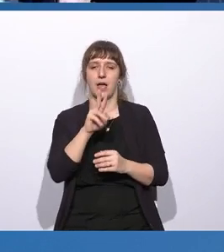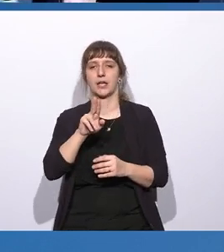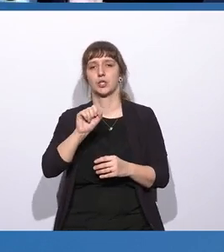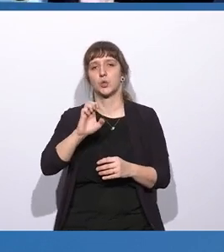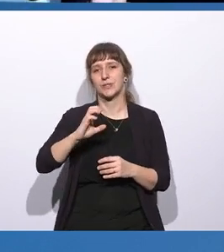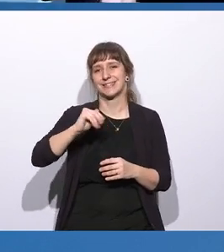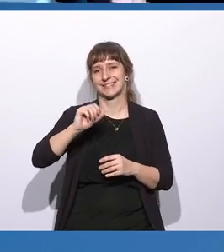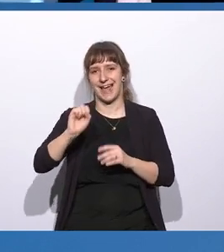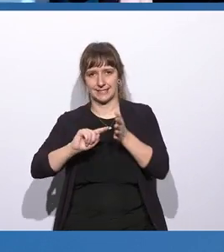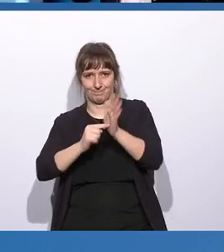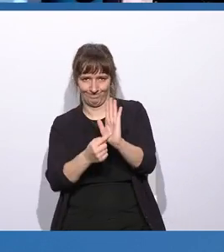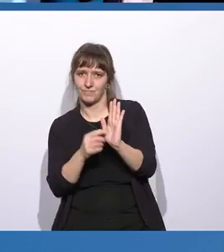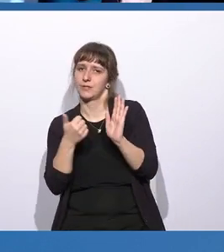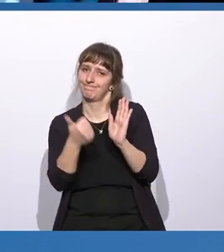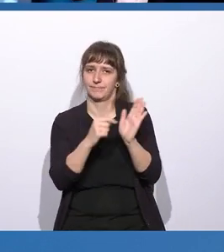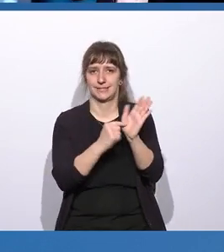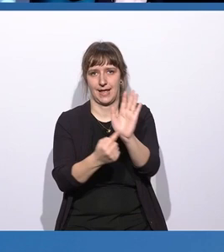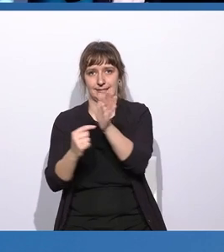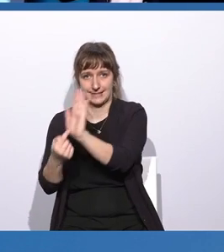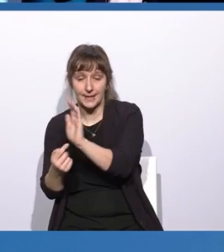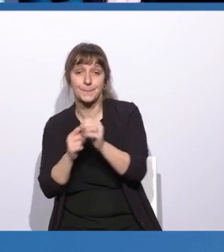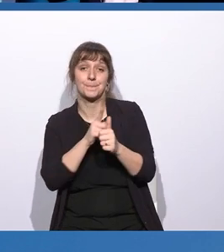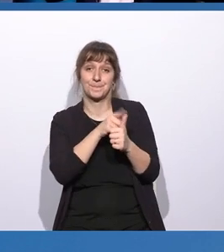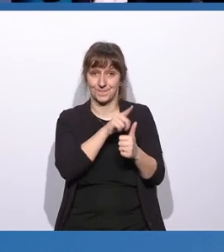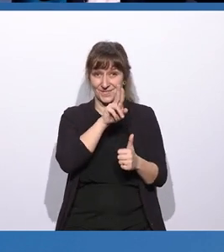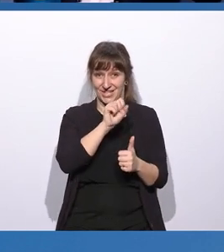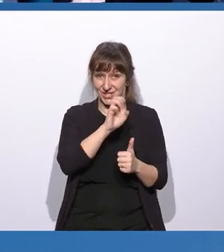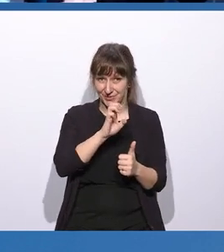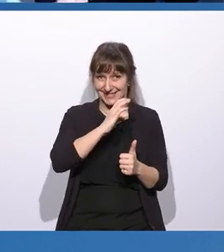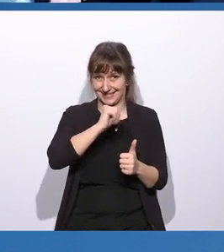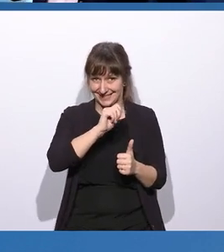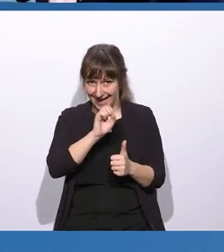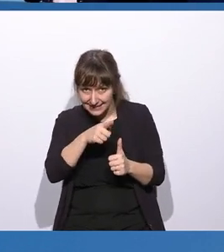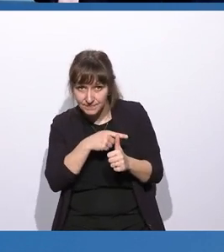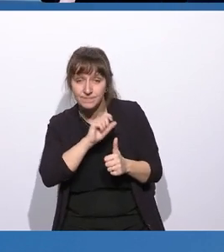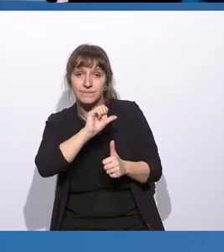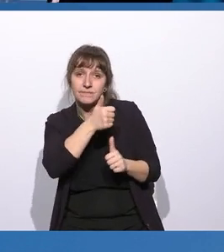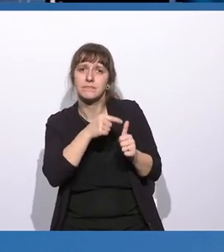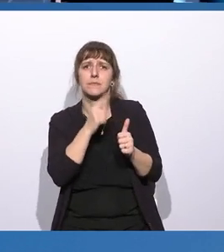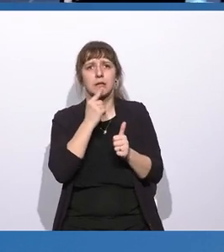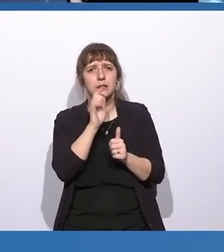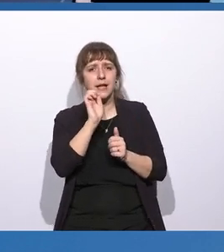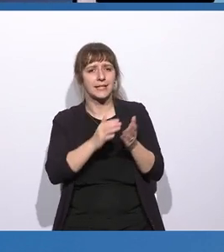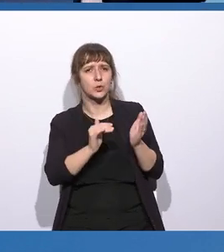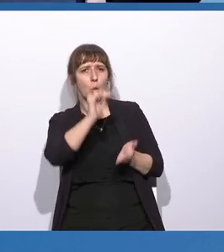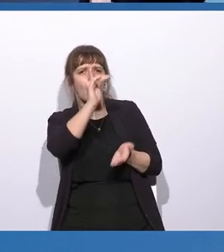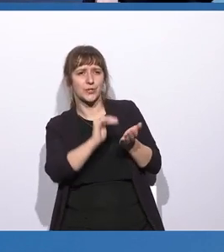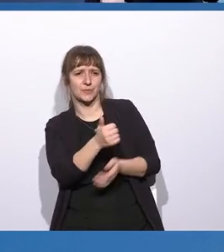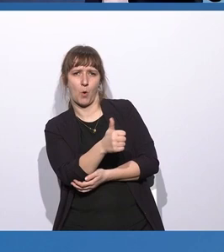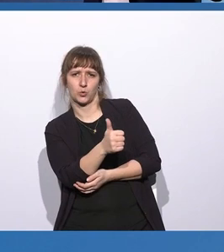veranschaulichen. Der eine Use Case ist derjenige, dass wir Größenprognosen darauf bilden.